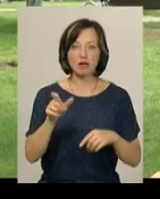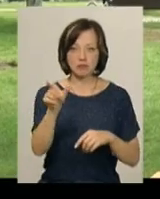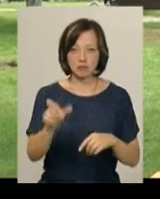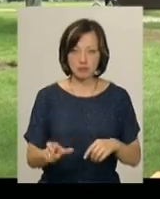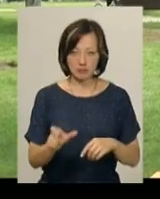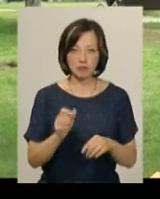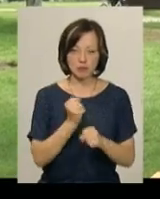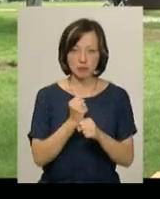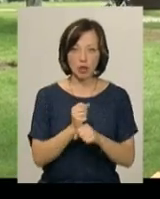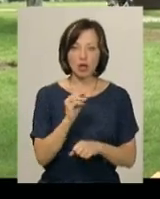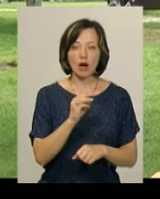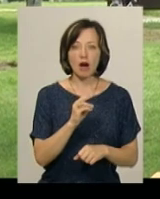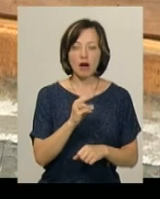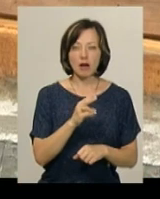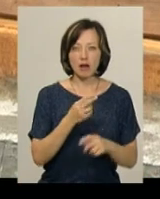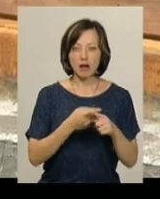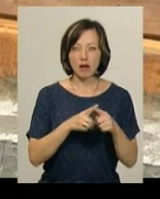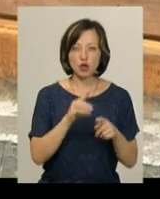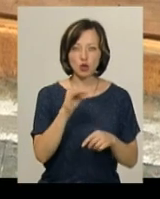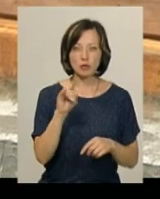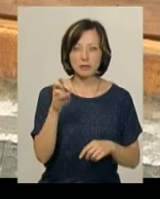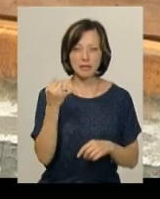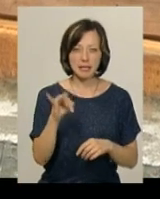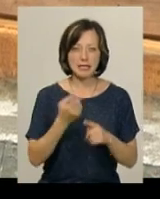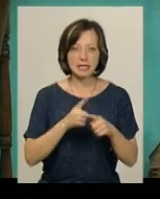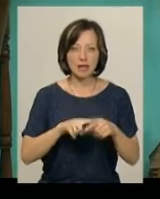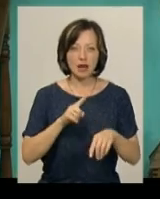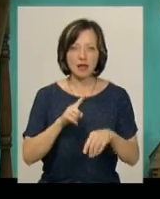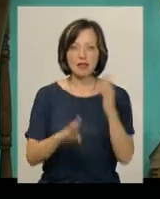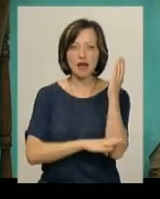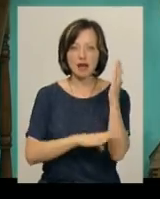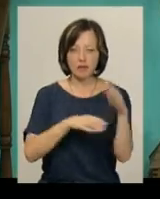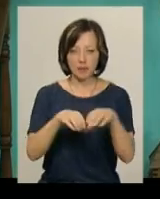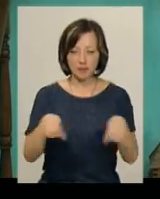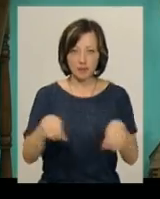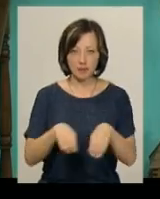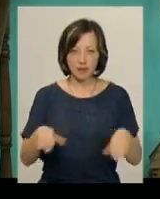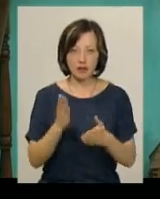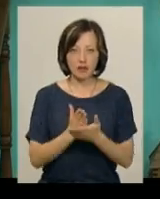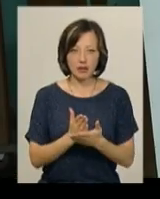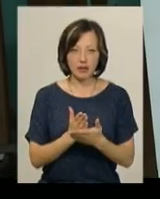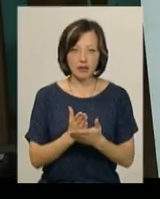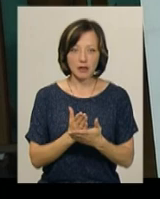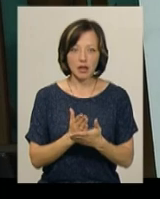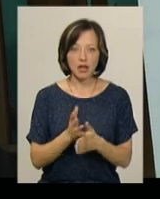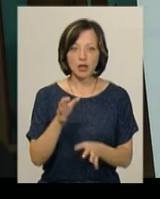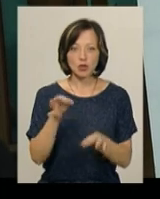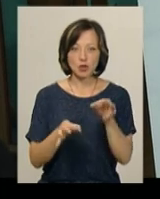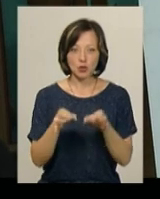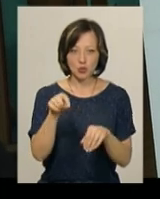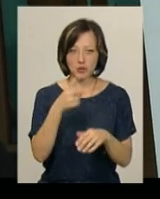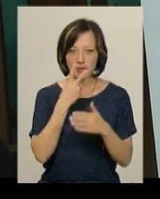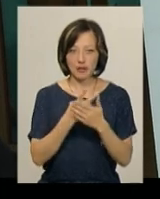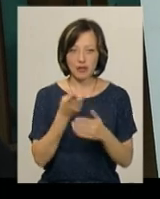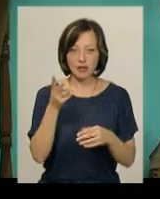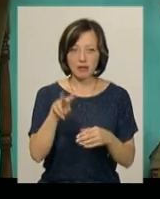композиції «Щука» став пісковий годинник, виготовлений з дерев'яних брусів. Є суд, який в байці являє собою